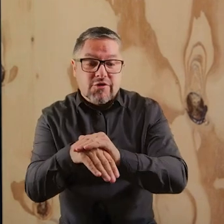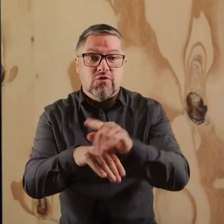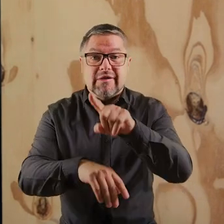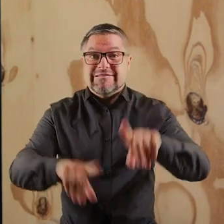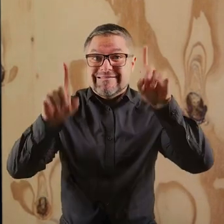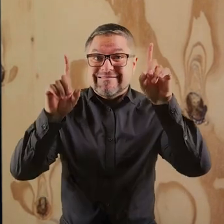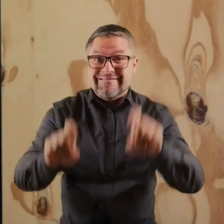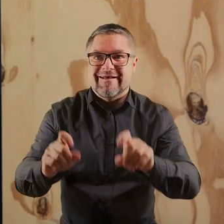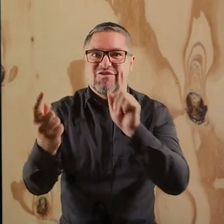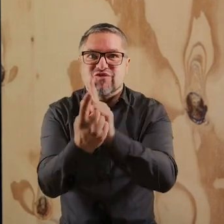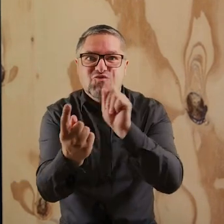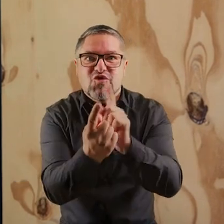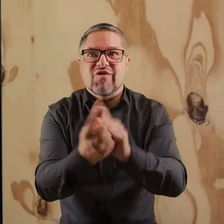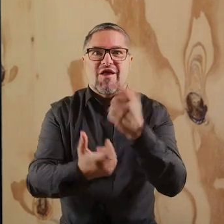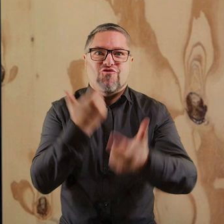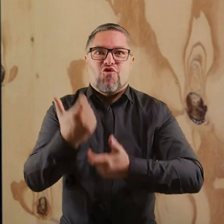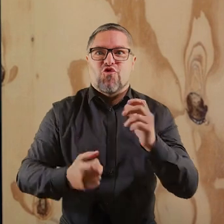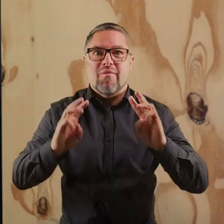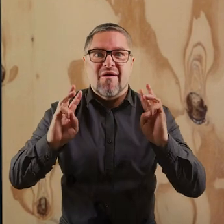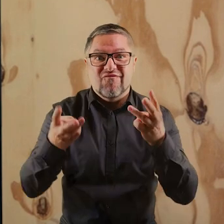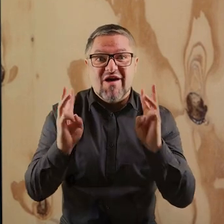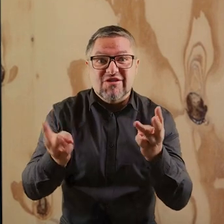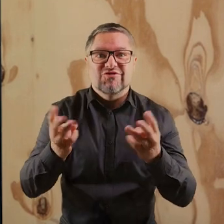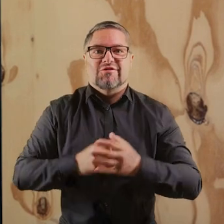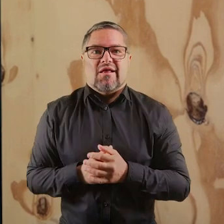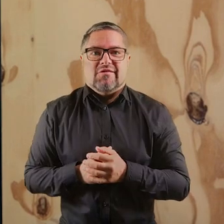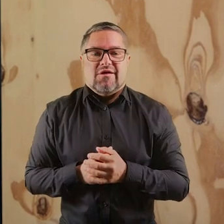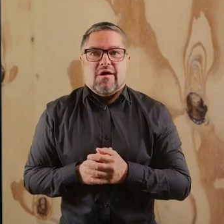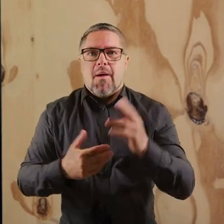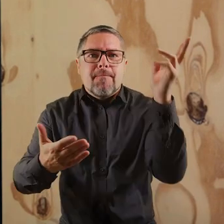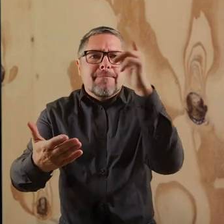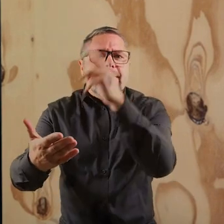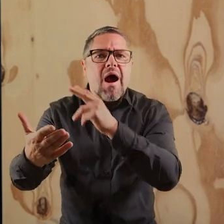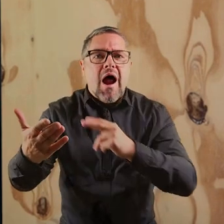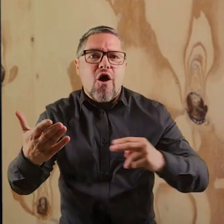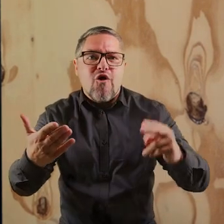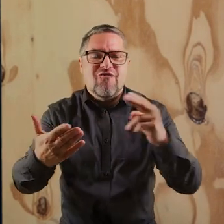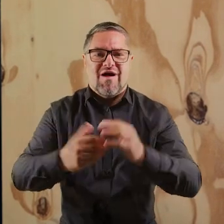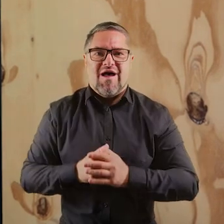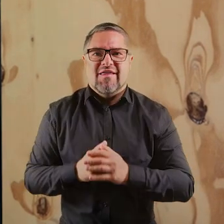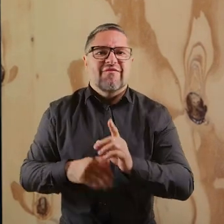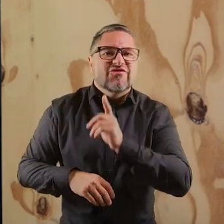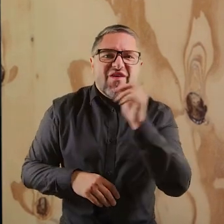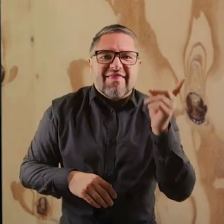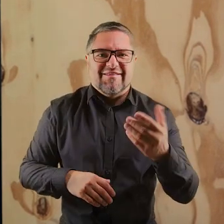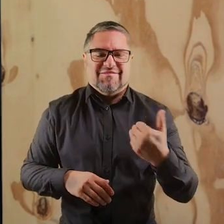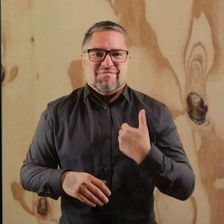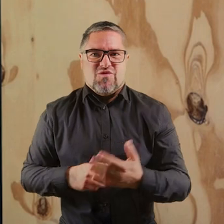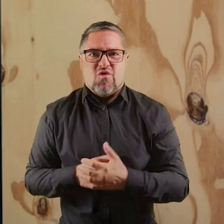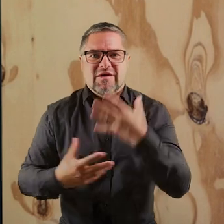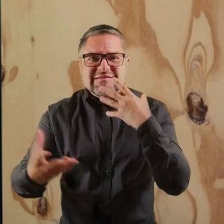spotkania, warsztaty, malowania w świetlicy,